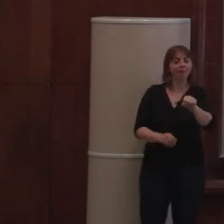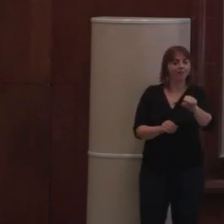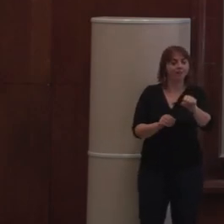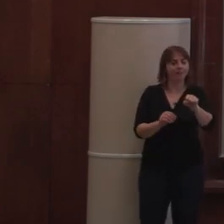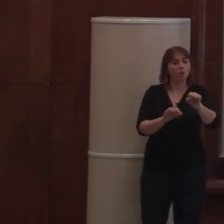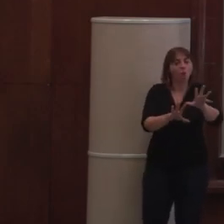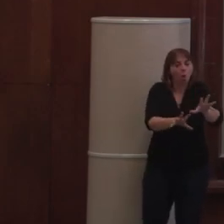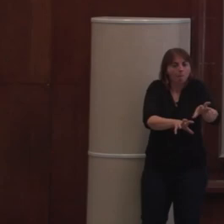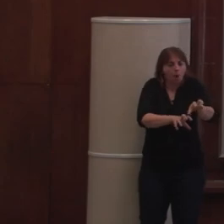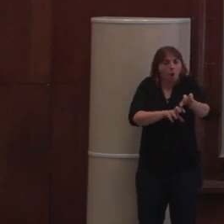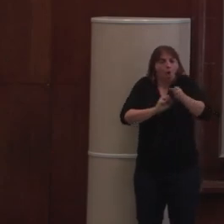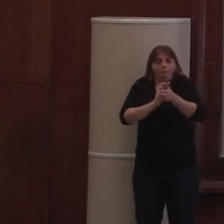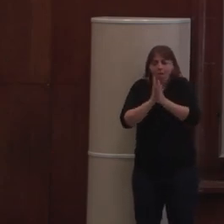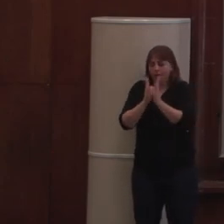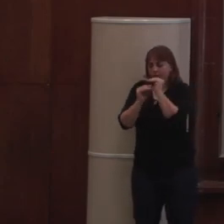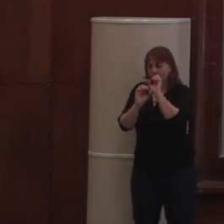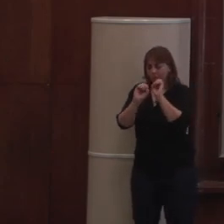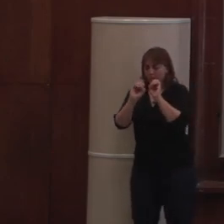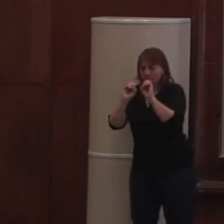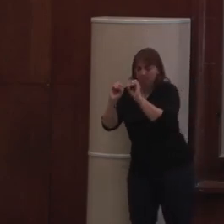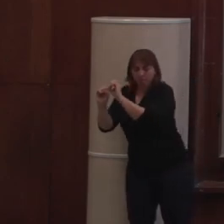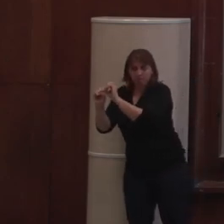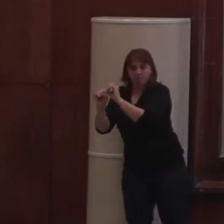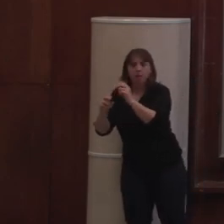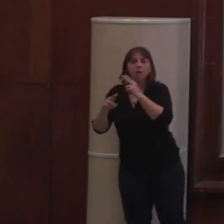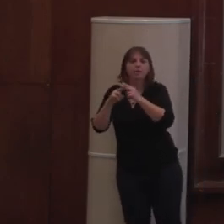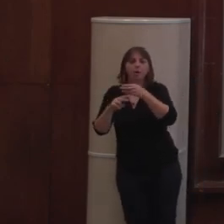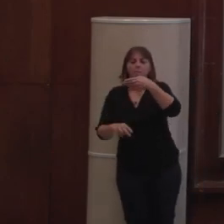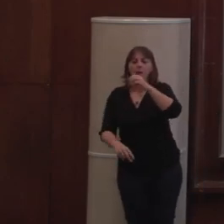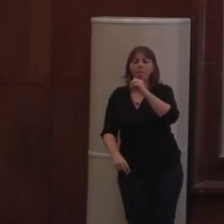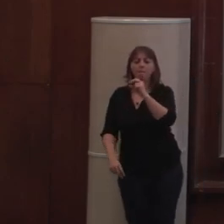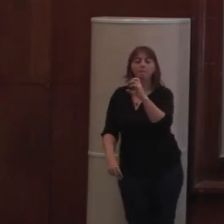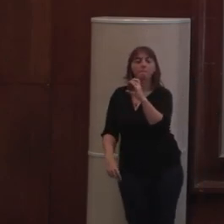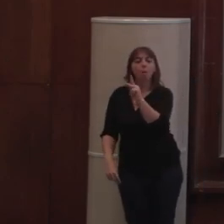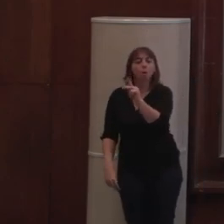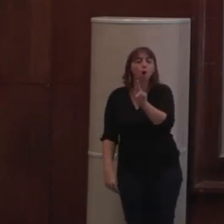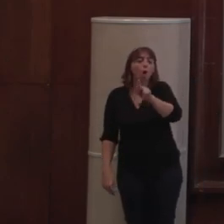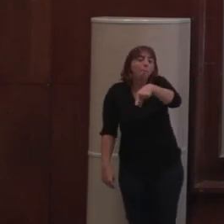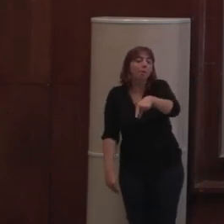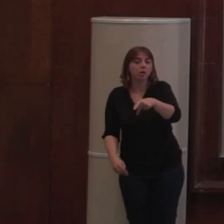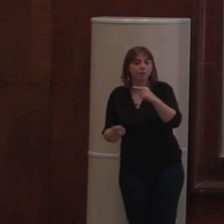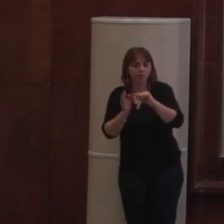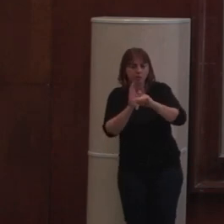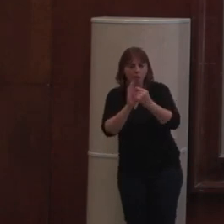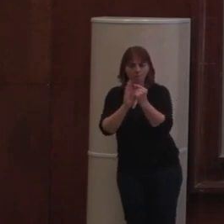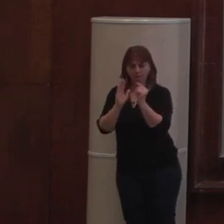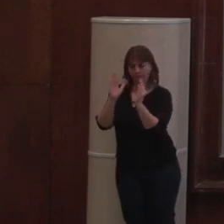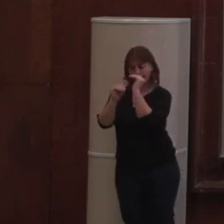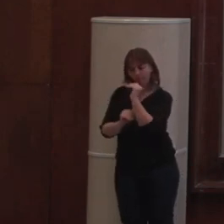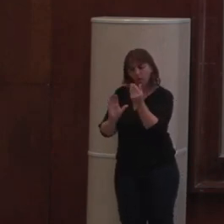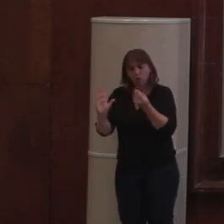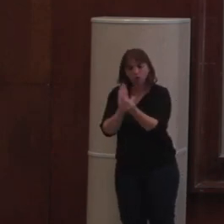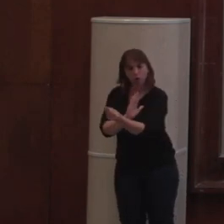c'est ce qu'on a appelé mock-up dans Plone 5. Ça permet d'avoir des modules testables, etc. Donc, on a regagné la qualité de code. Mais par contre,